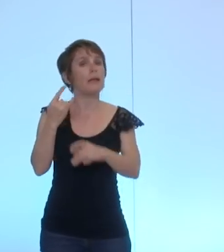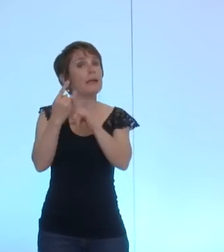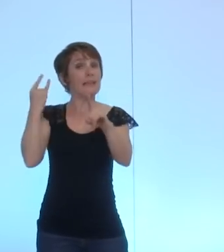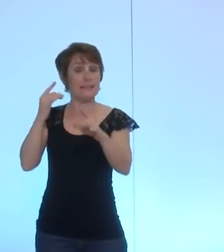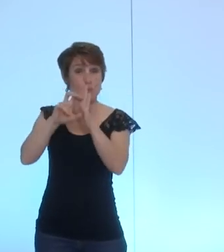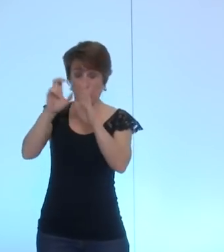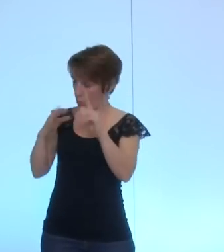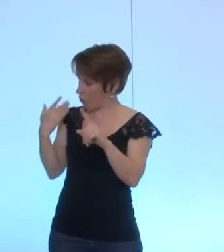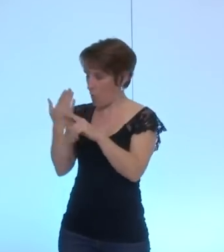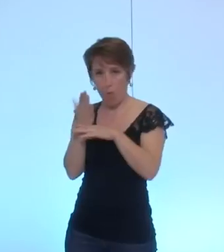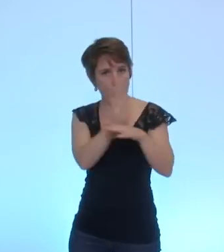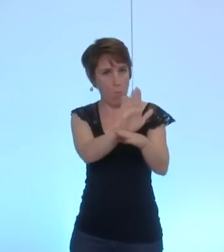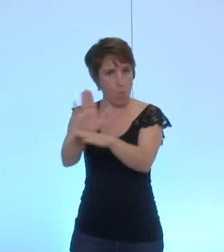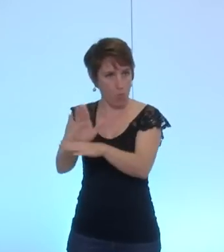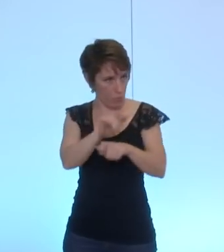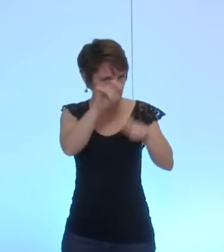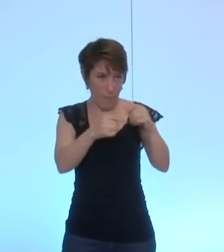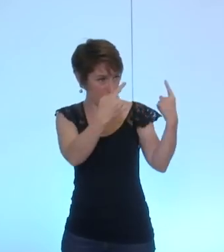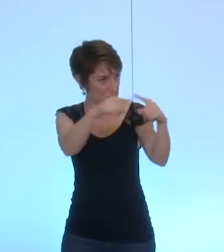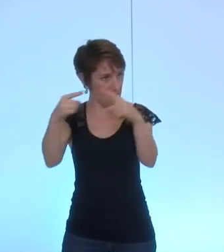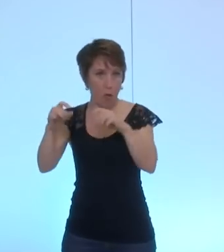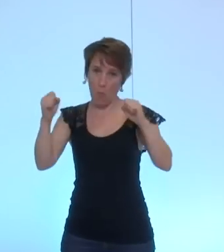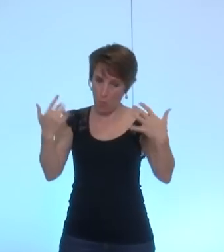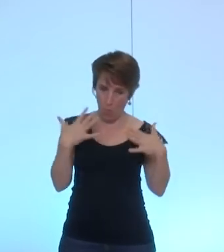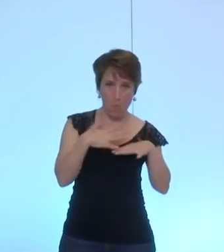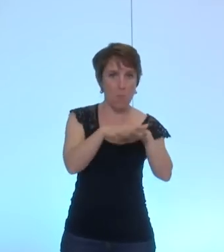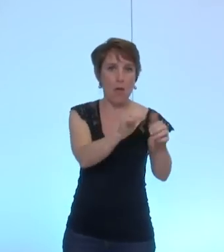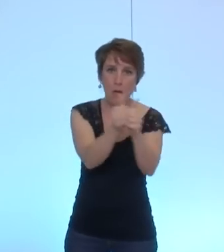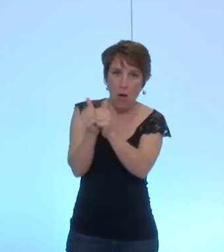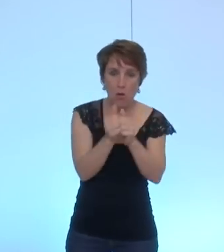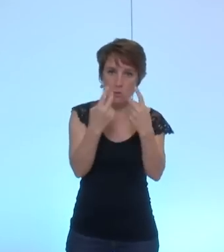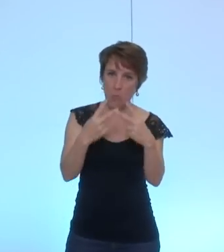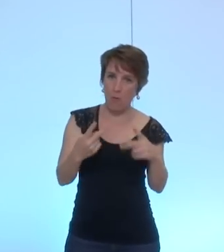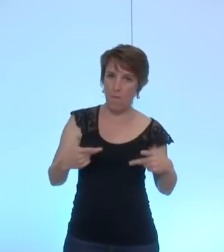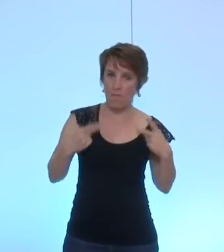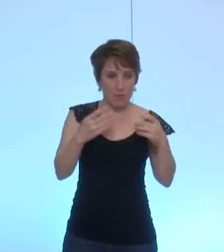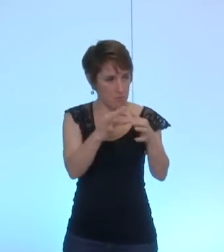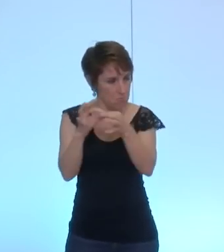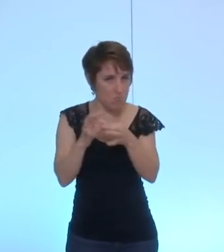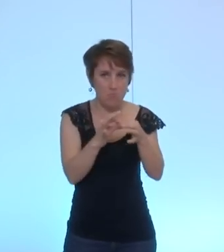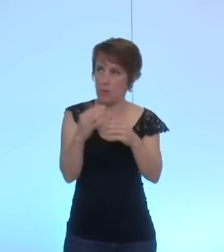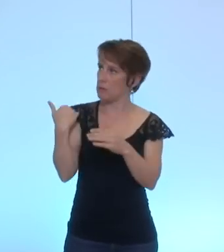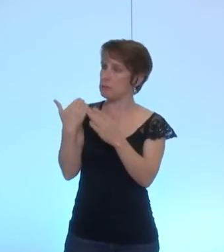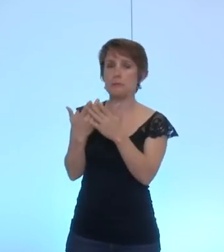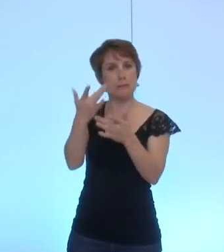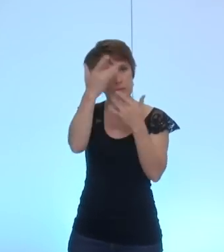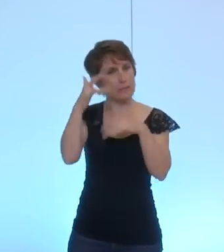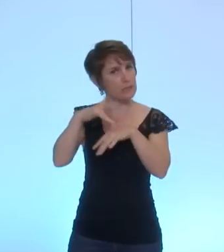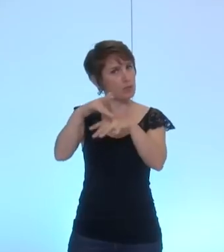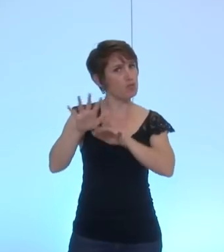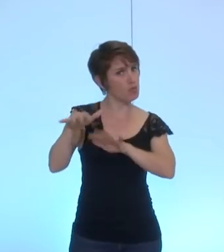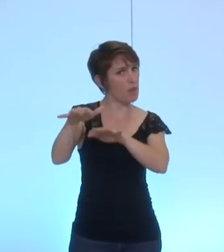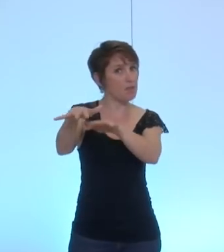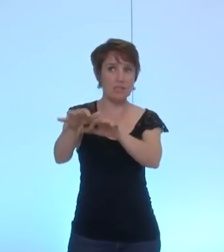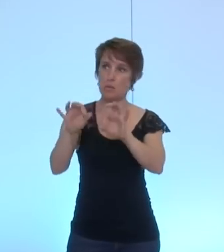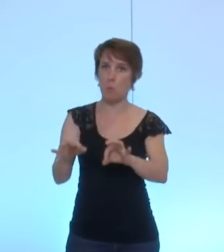de vivre ensemble dans le respect de leur différence plusieurs manifestations se sont déroulées à Grenoble cet été sans problème